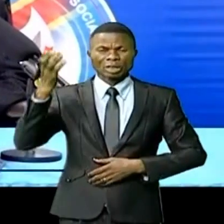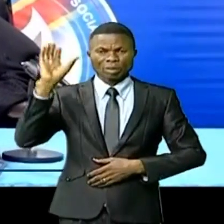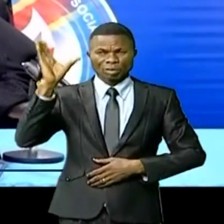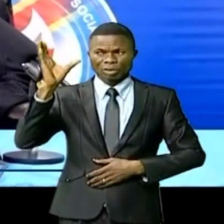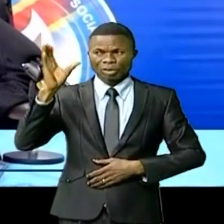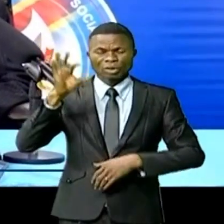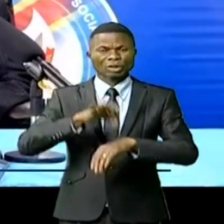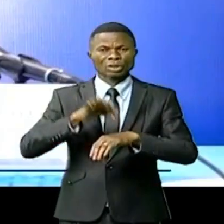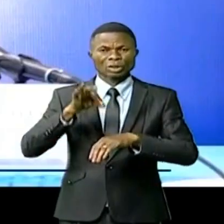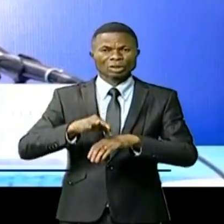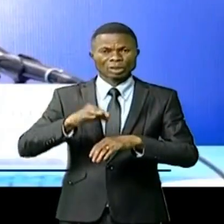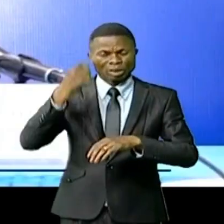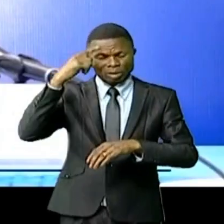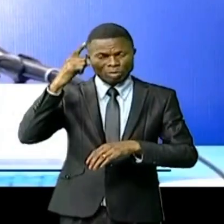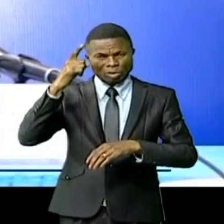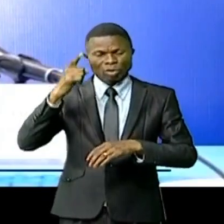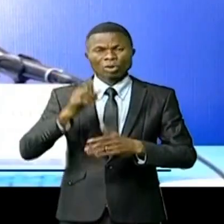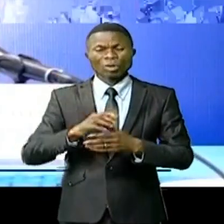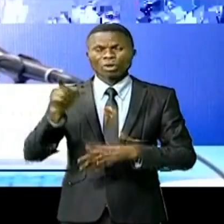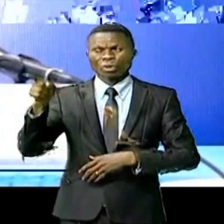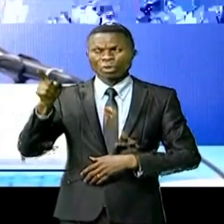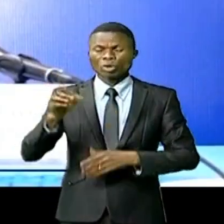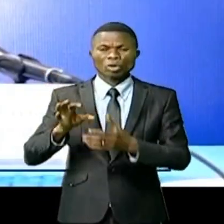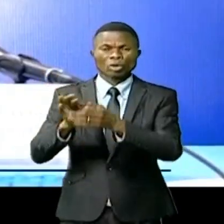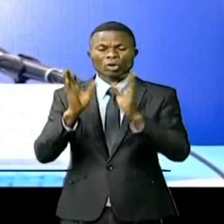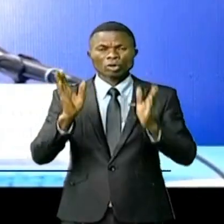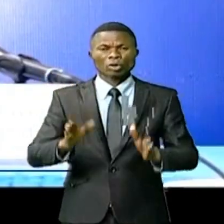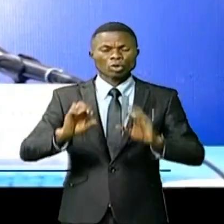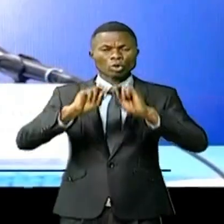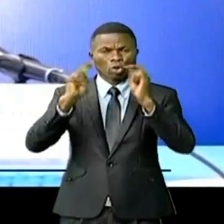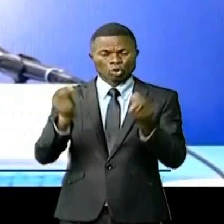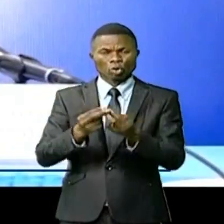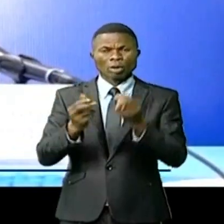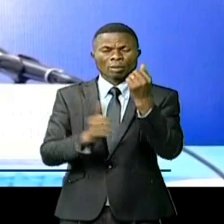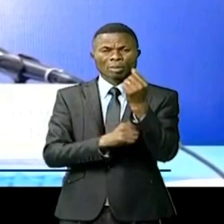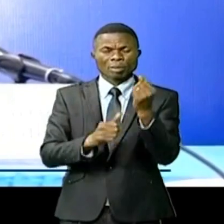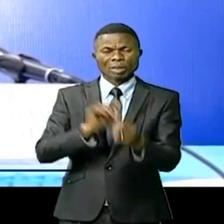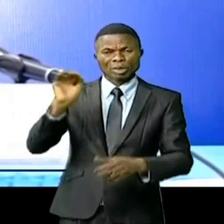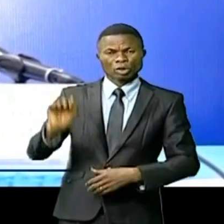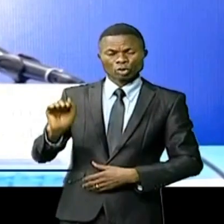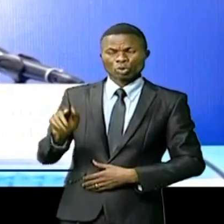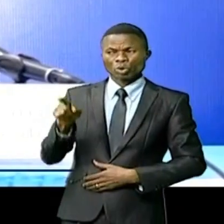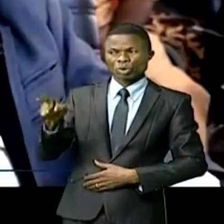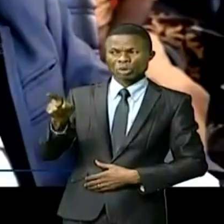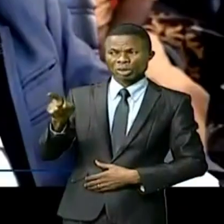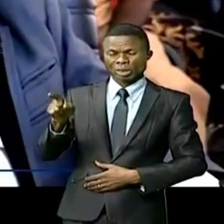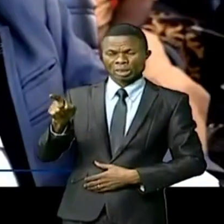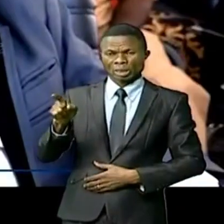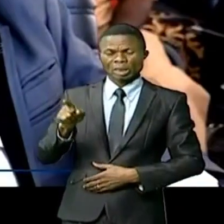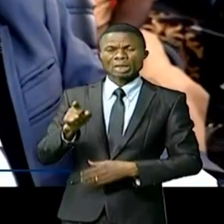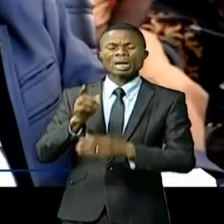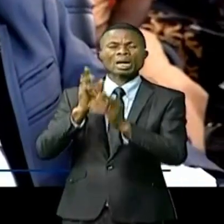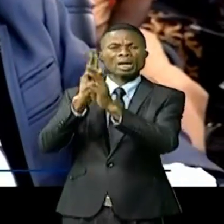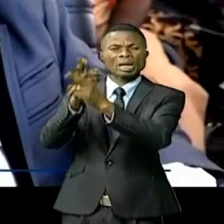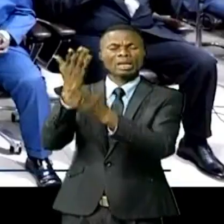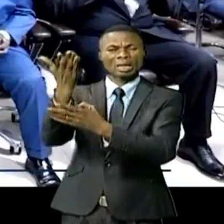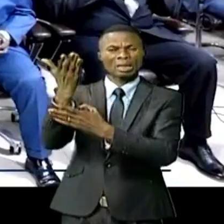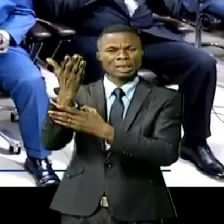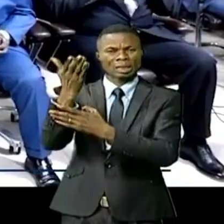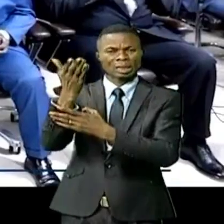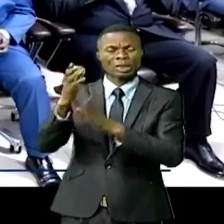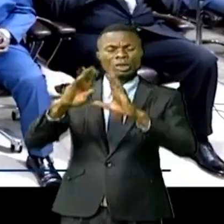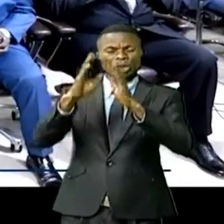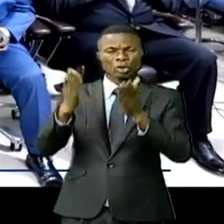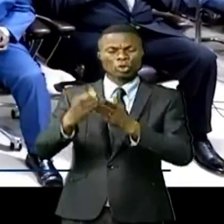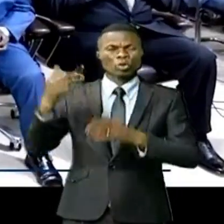opportunité pour Semboula Gloria Maria, donnatrice de la synergie des personnes de petite taille, de faire un plaidoyer à destination du